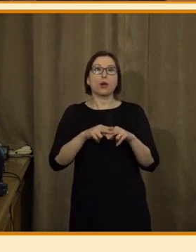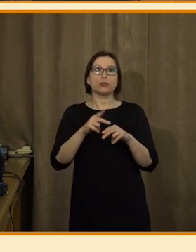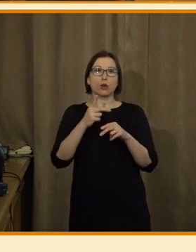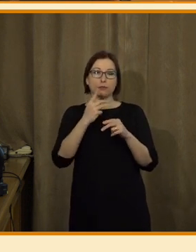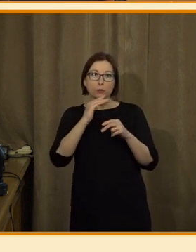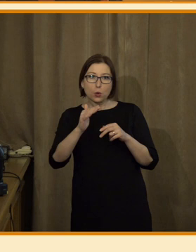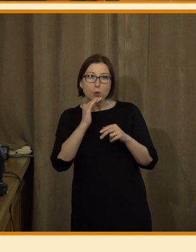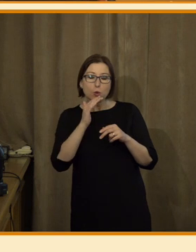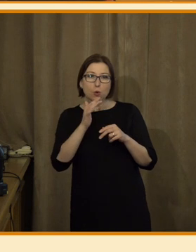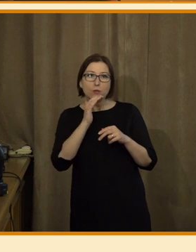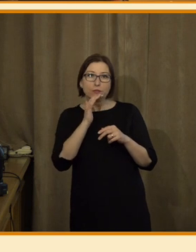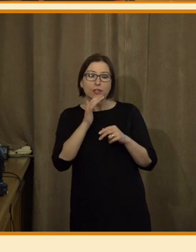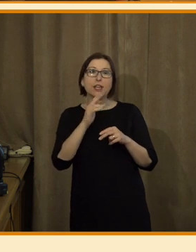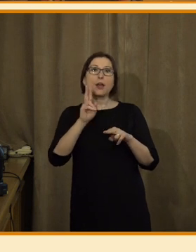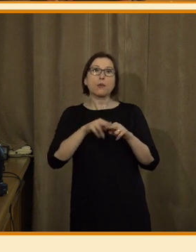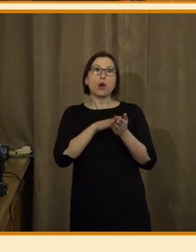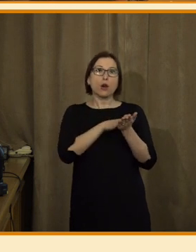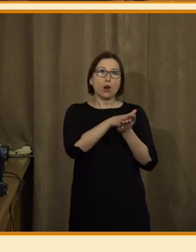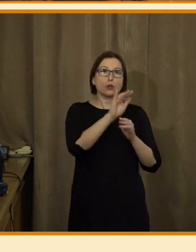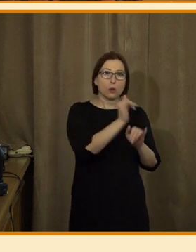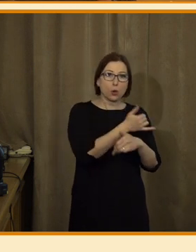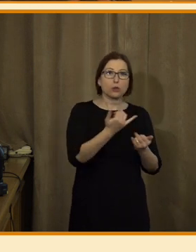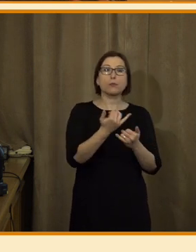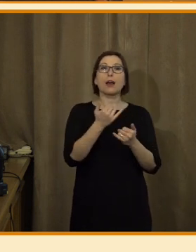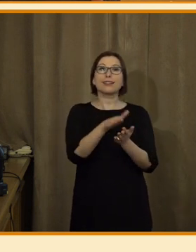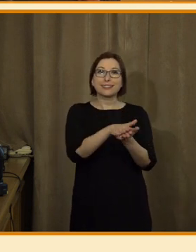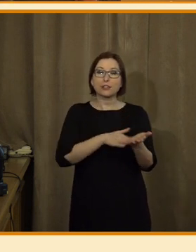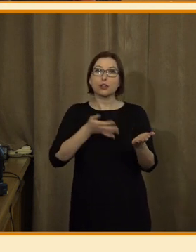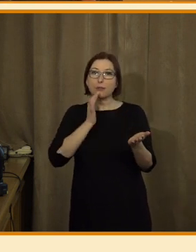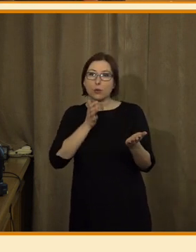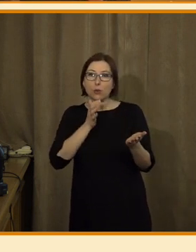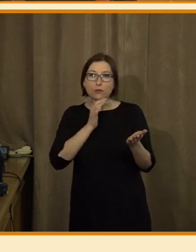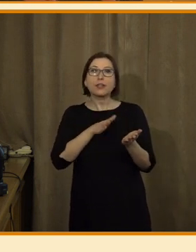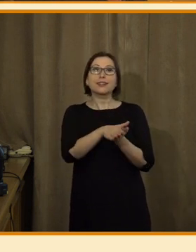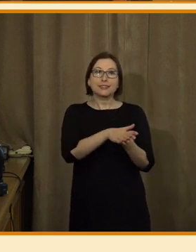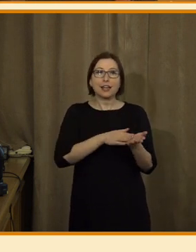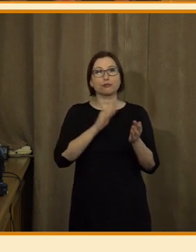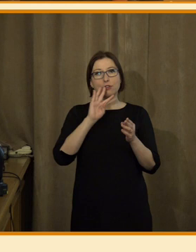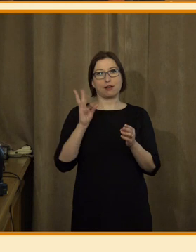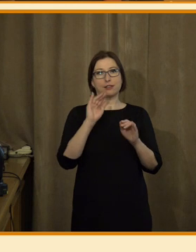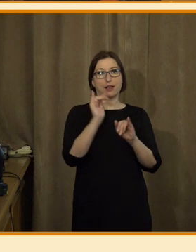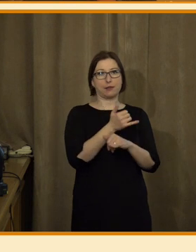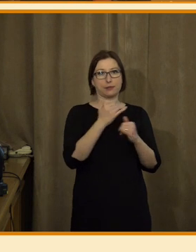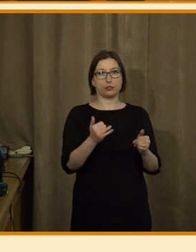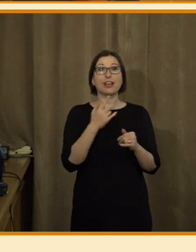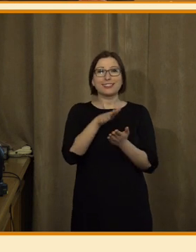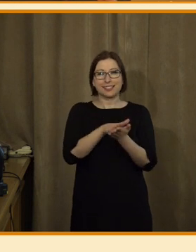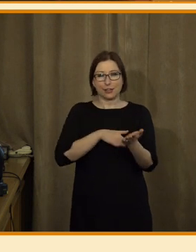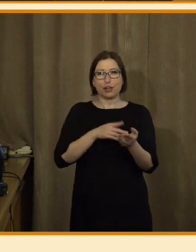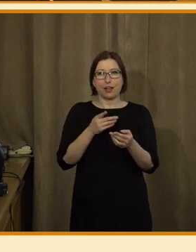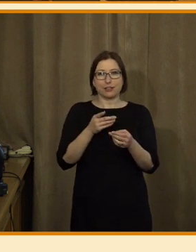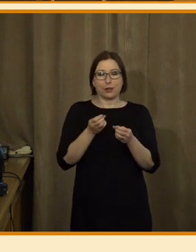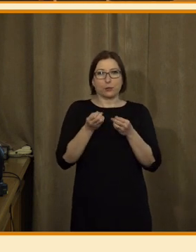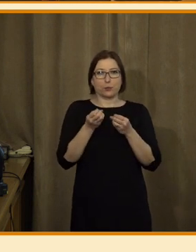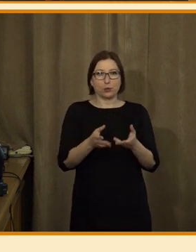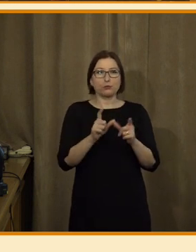Hačiko mluví. Podkres dojíždí. Začíná intro písničky. Hačiko mluví. A začíná krásně písnička. Ale pustím jenom začátek, protože to je dlouhý.